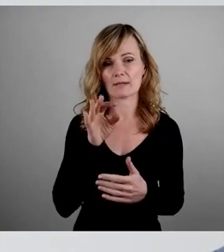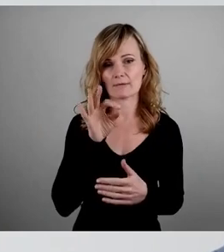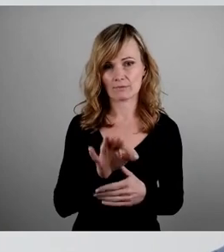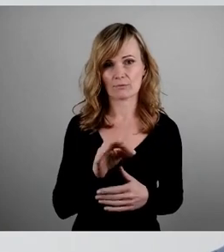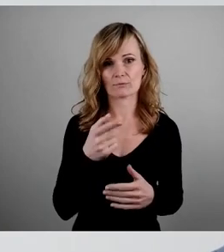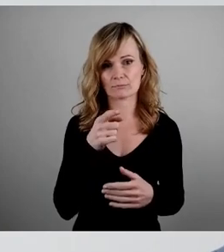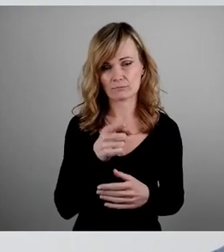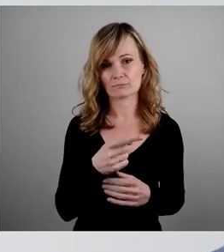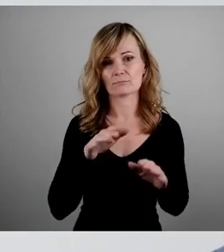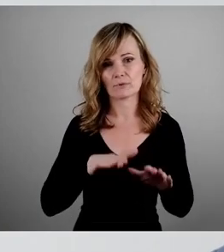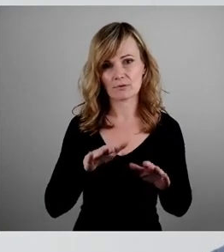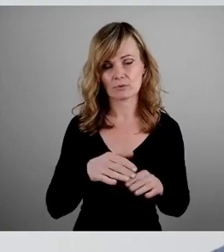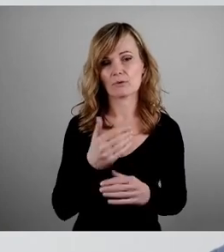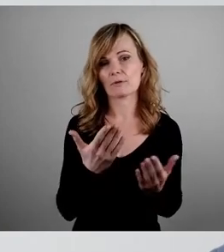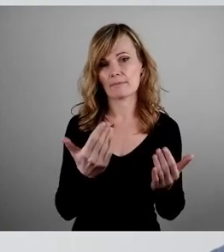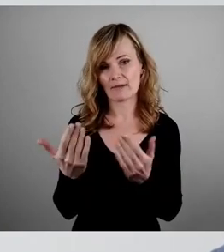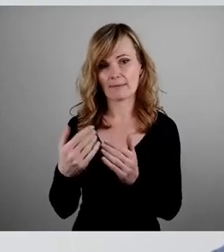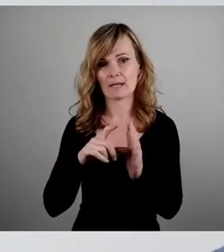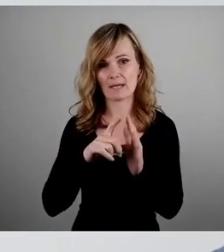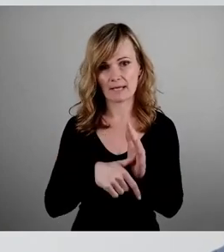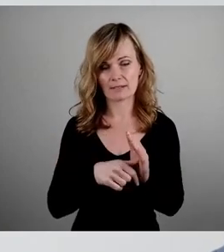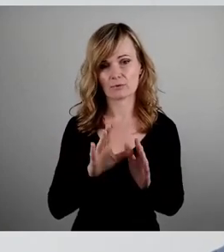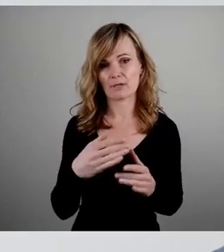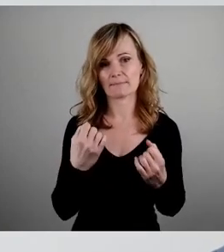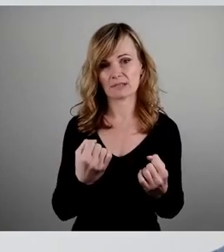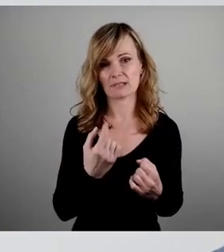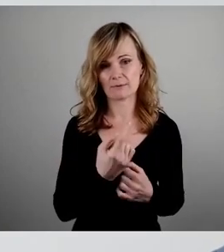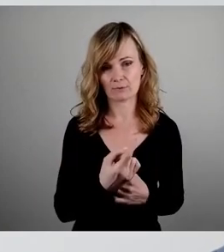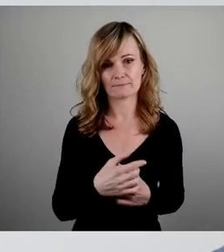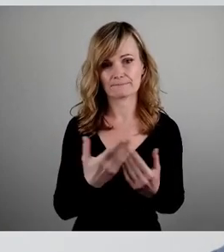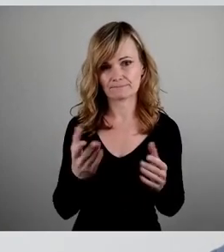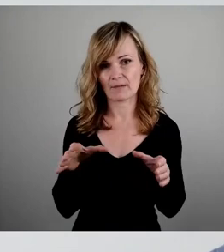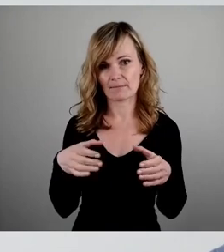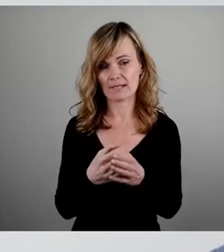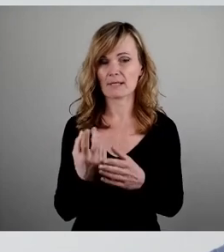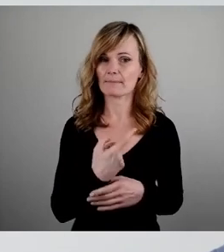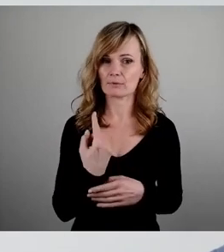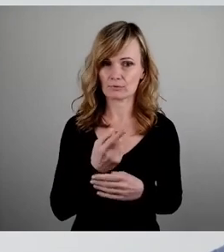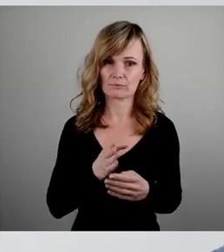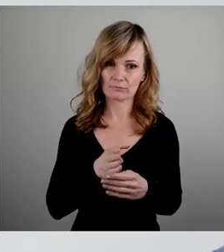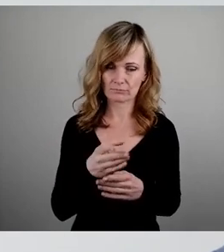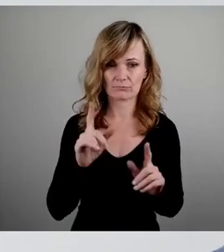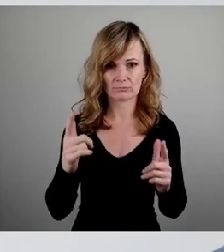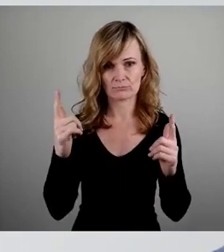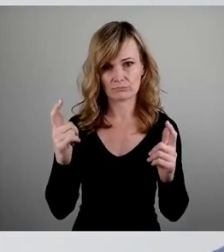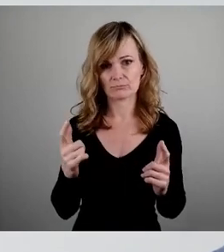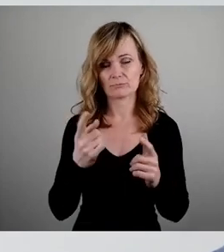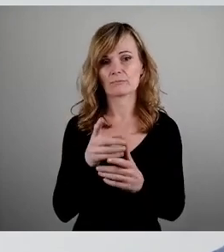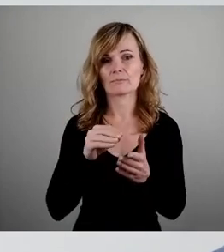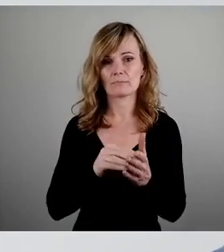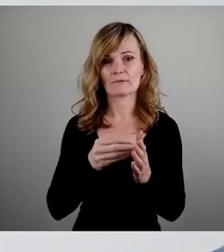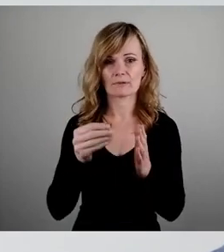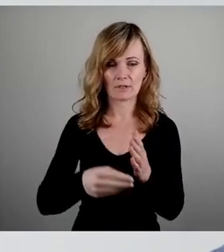Asylbewerberleistungsabsicherung hier gemeinsam mit uns auf den Weg zu bringen, um Mietverträge zu